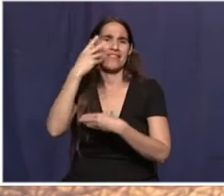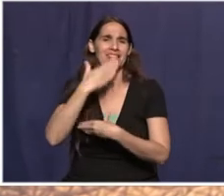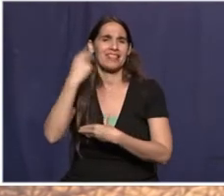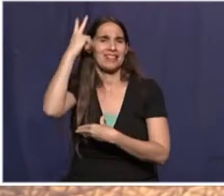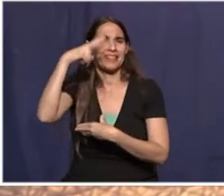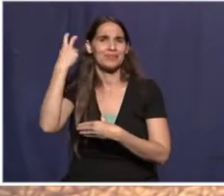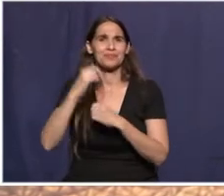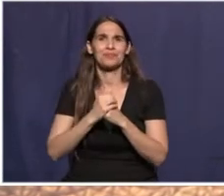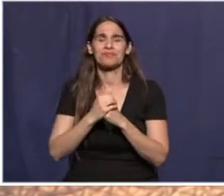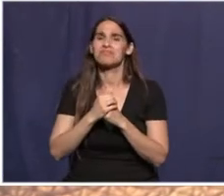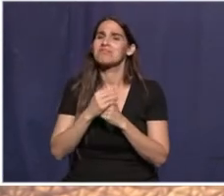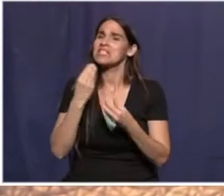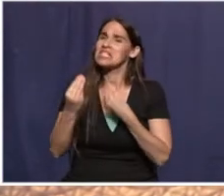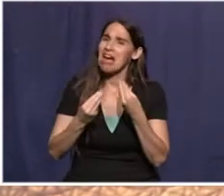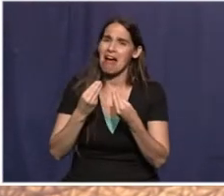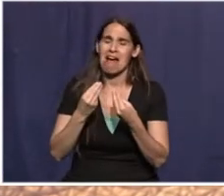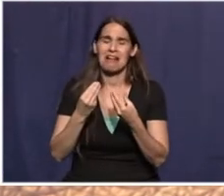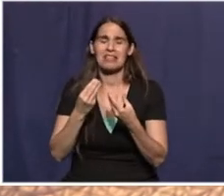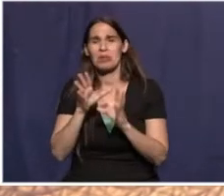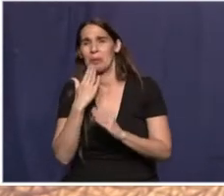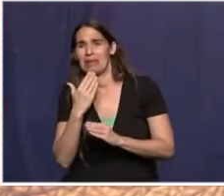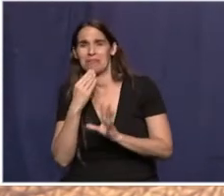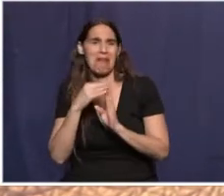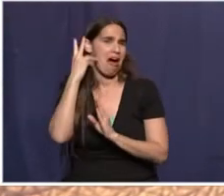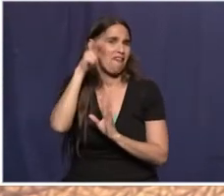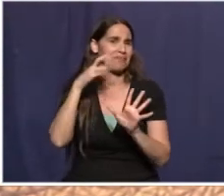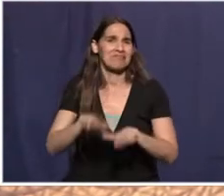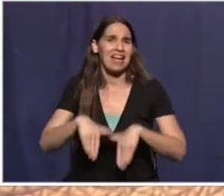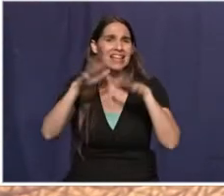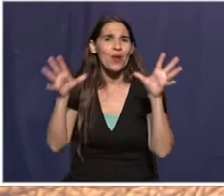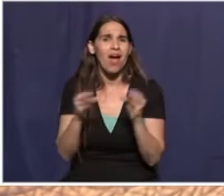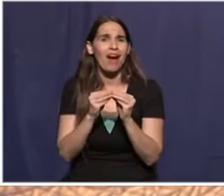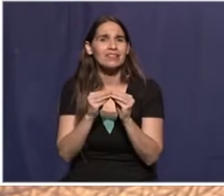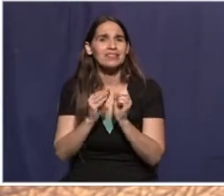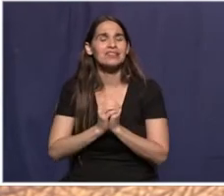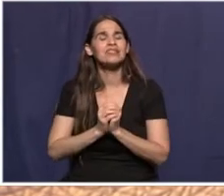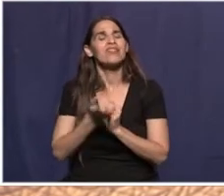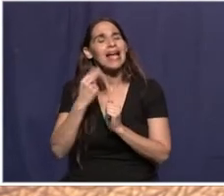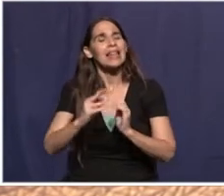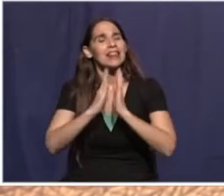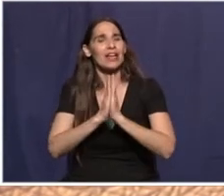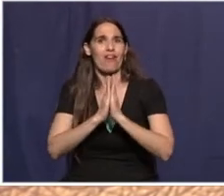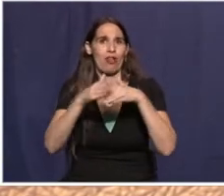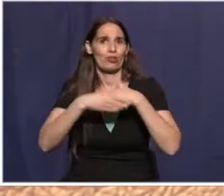שיחקתי עם היהודי והערבי. גדלנו ביחד. בתקווה לשלום,